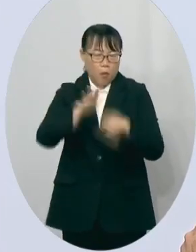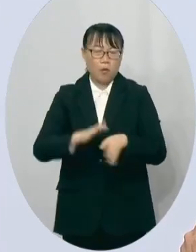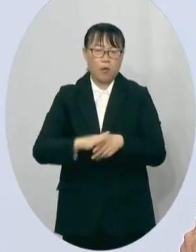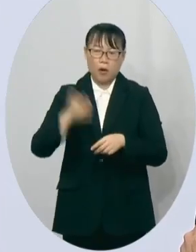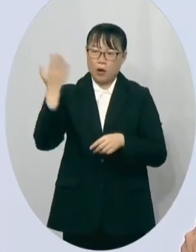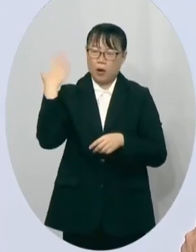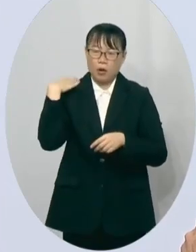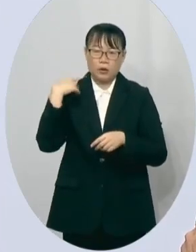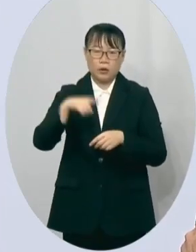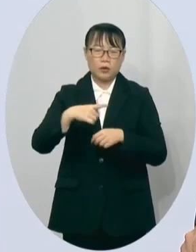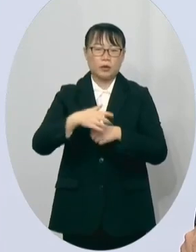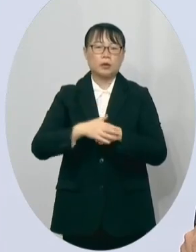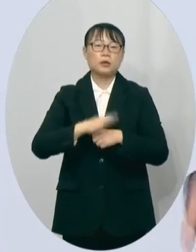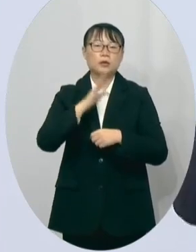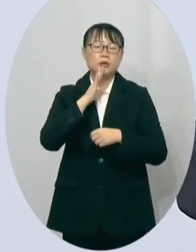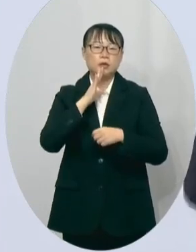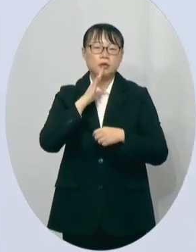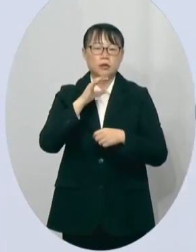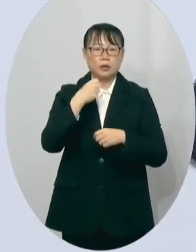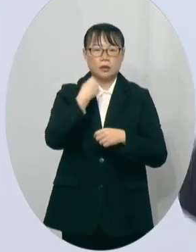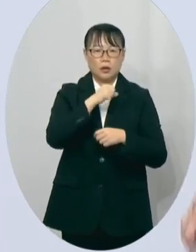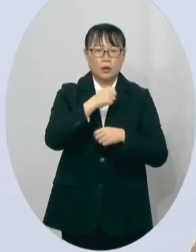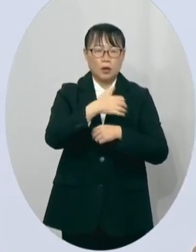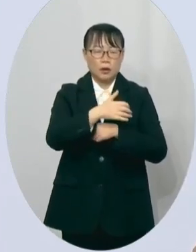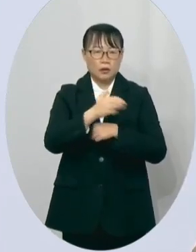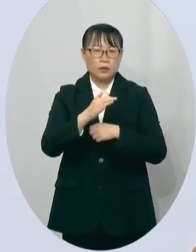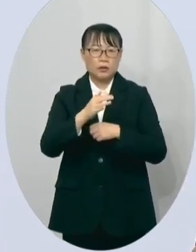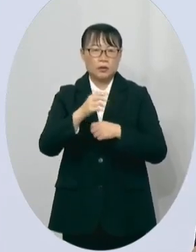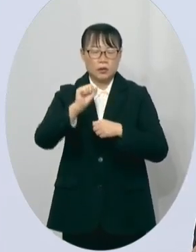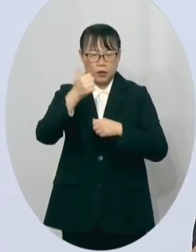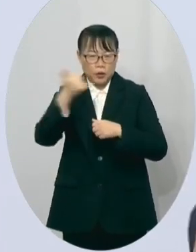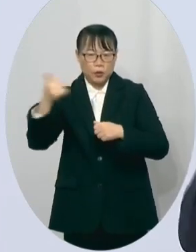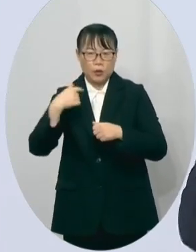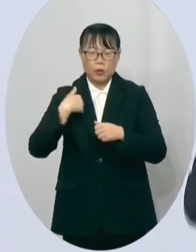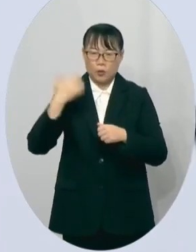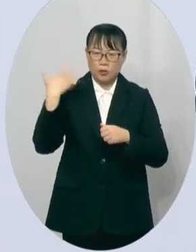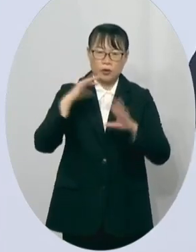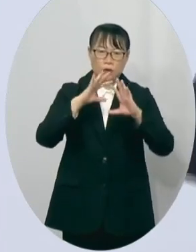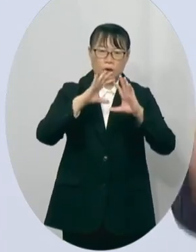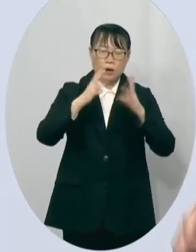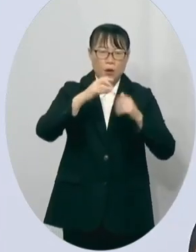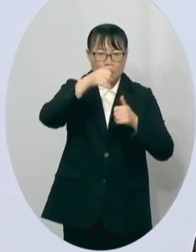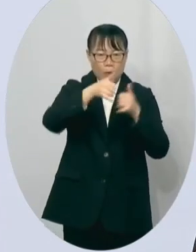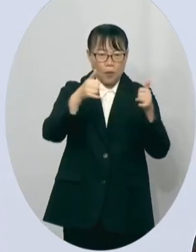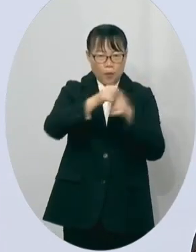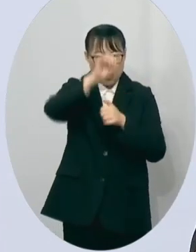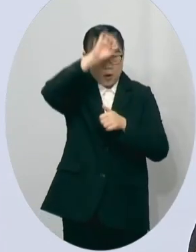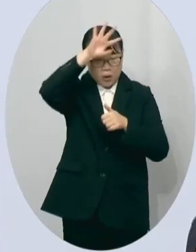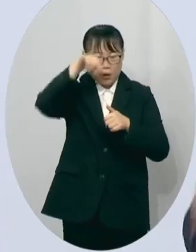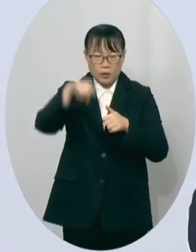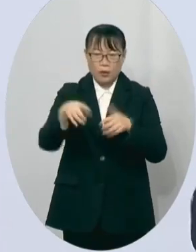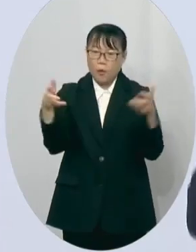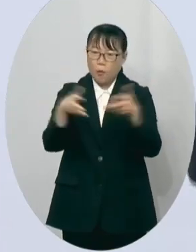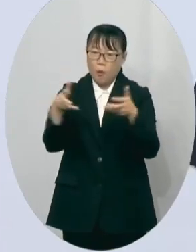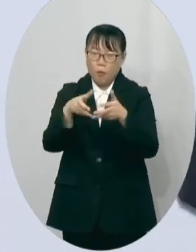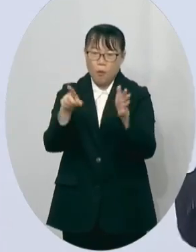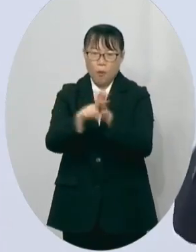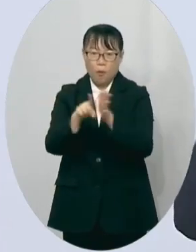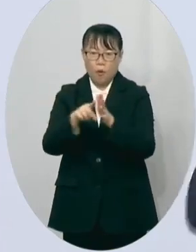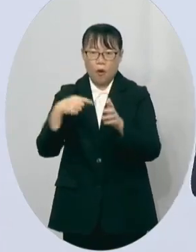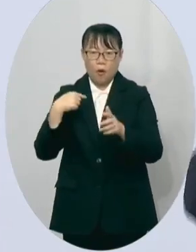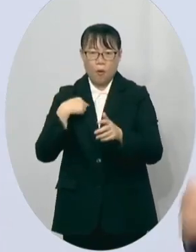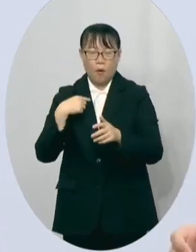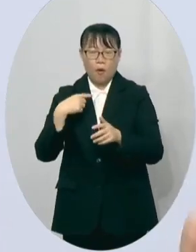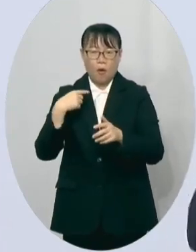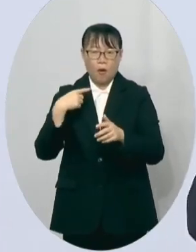员我从来就没有看过当我们在街头跟国民党对抗为了中火的这个兴建的时候我从没有见过